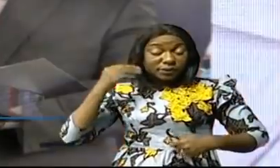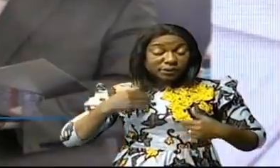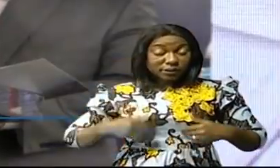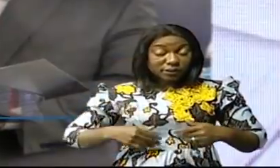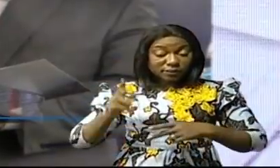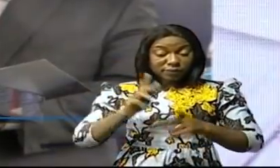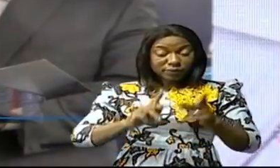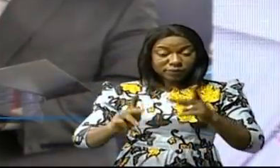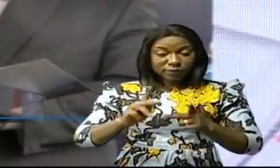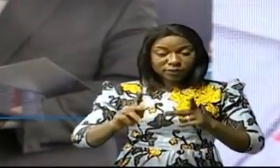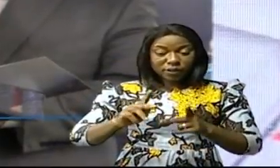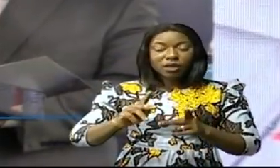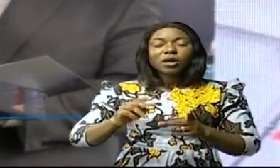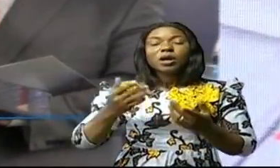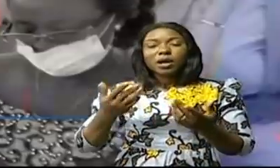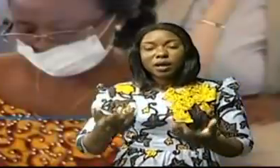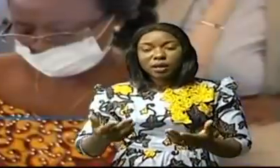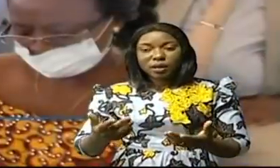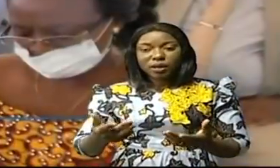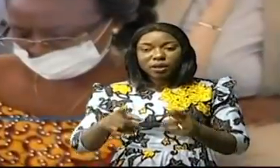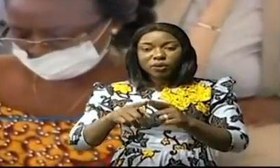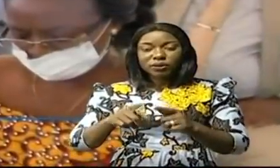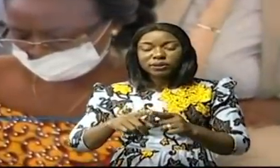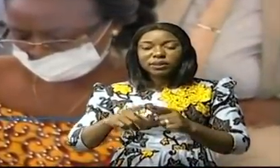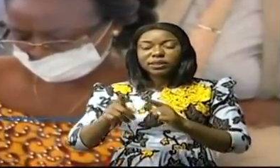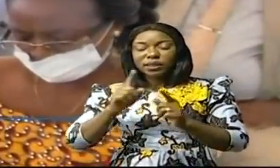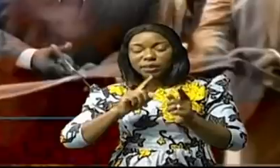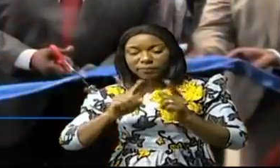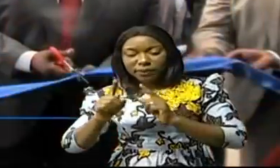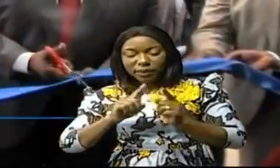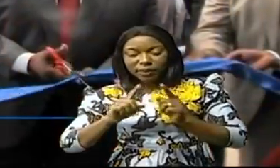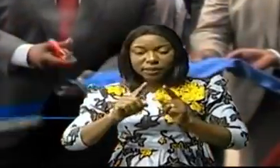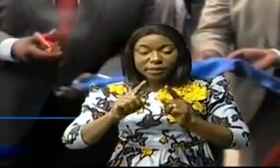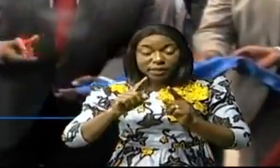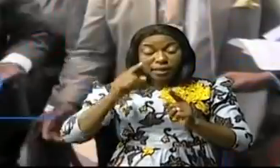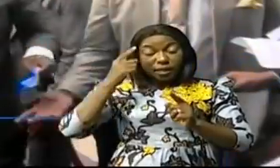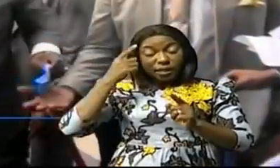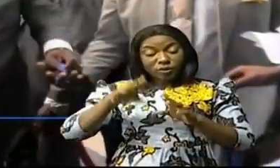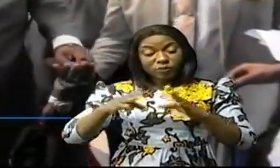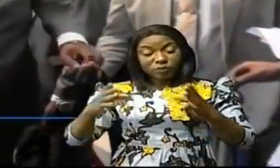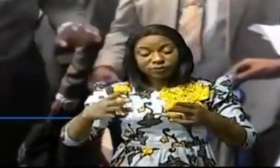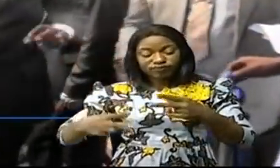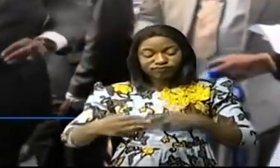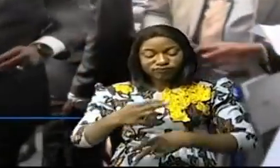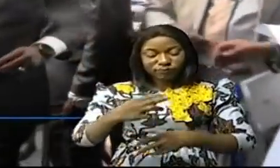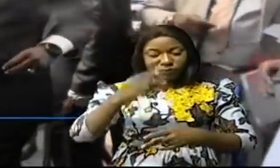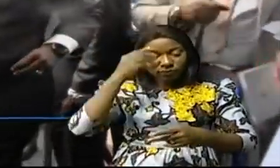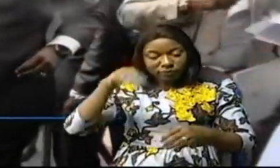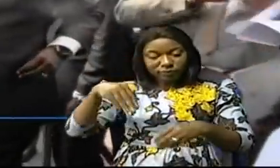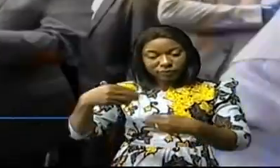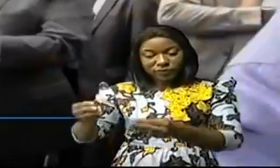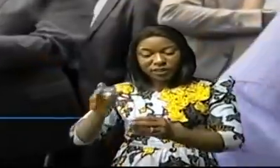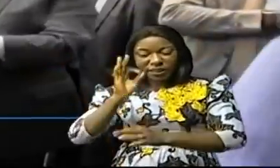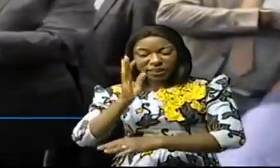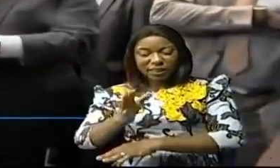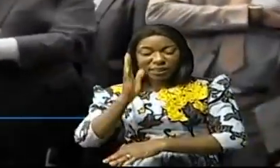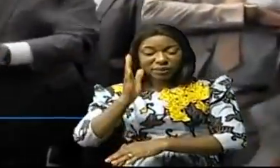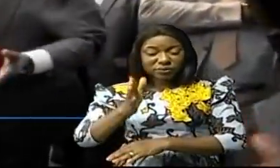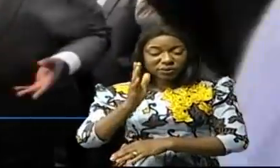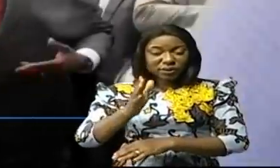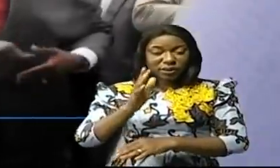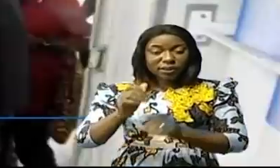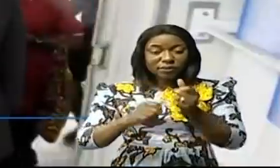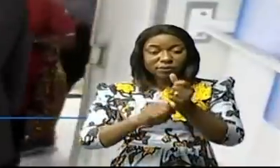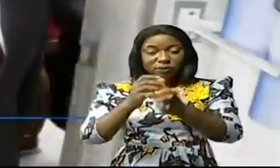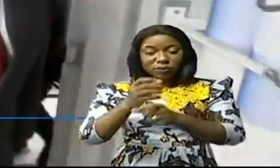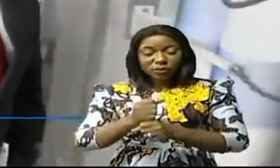le docteur Jean-Jacques Mbongani, qui a présidé la cérémonie d'inauguration et de remise officielle, a exhorté les bénéficiaires à